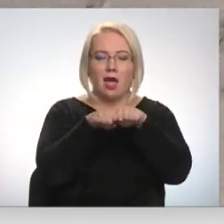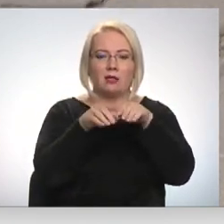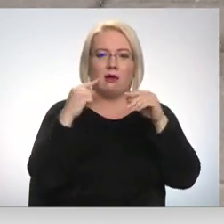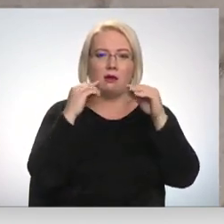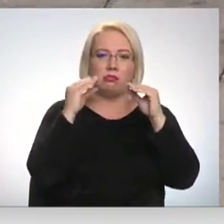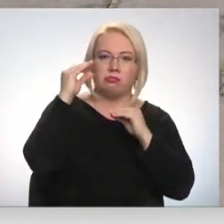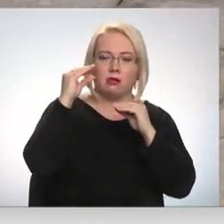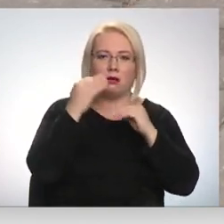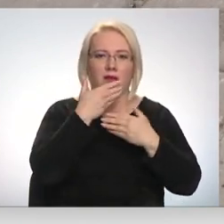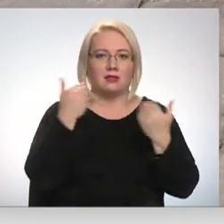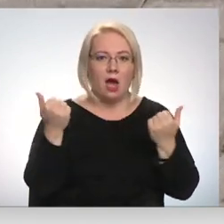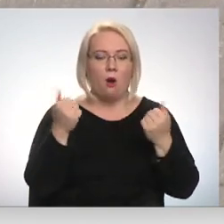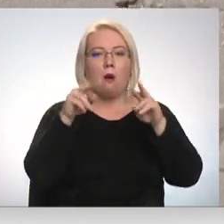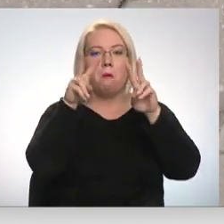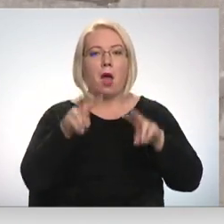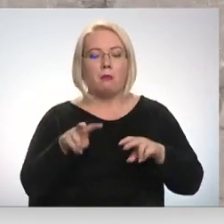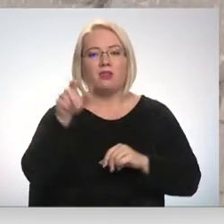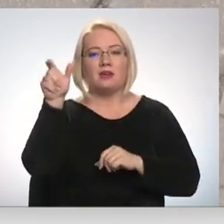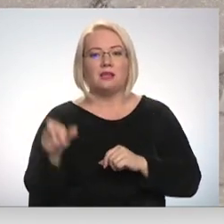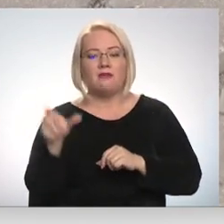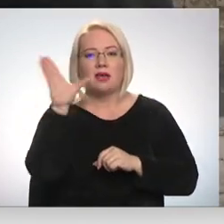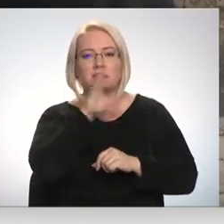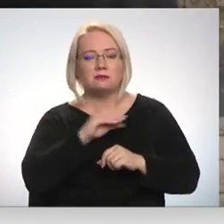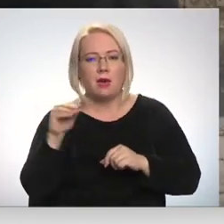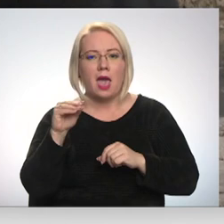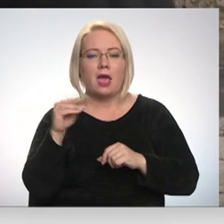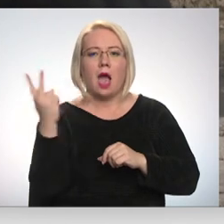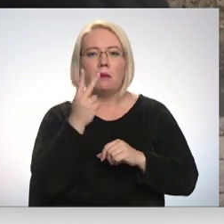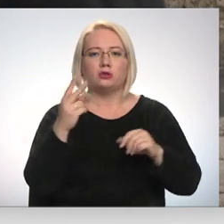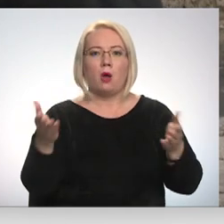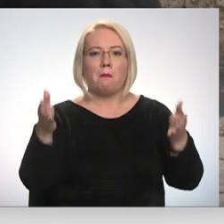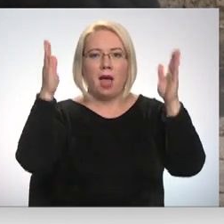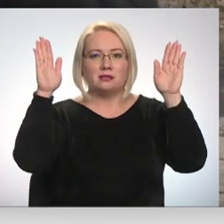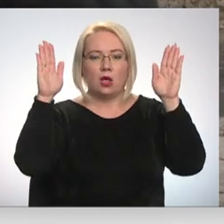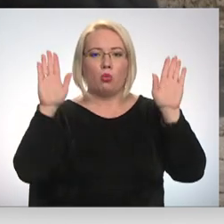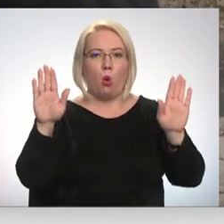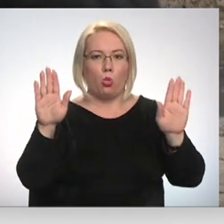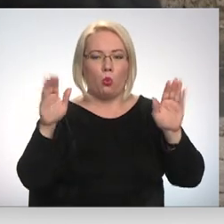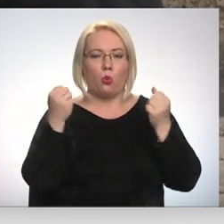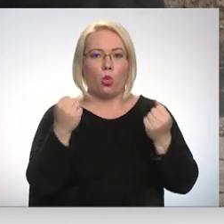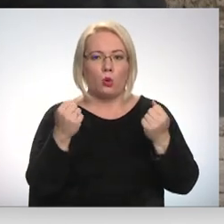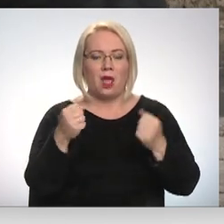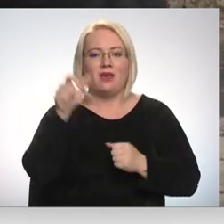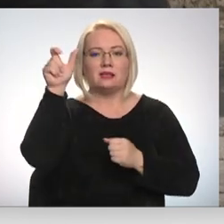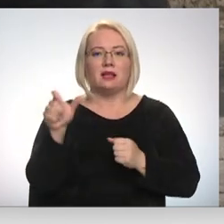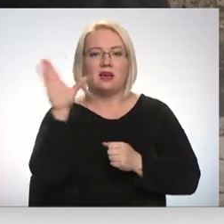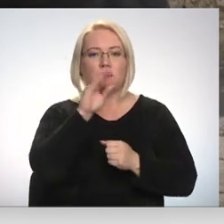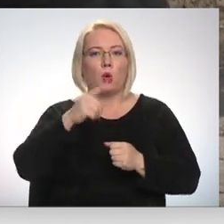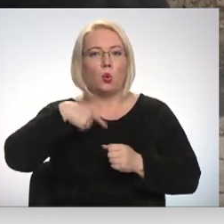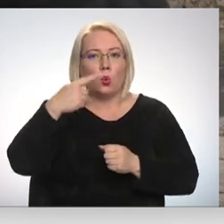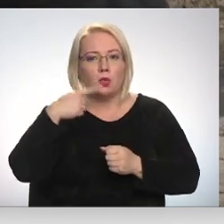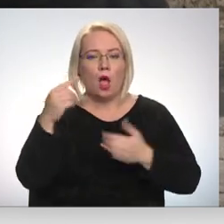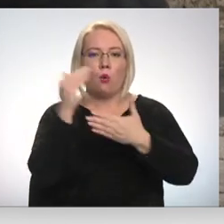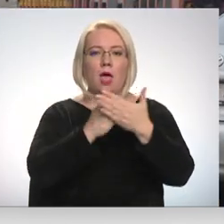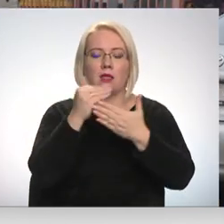puse nenoslīd. Pārbaud, vai cilvēks spēj vienlaikas pacelt un noturēt abas rokas. Pārliecinies, vai cilvēks spēj runāt un atkārtot vienkārši